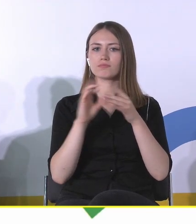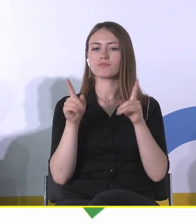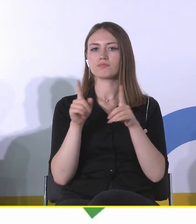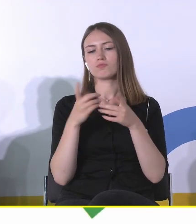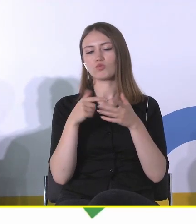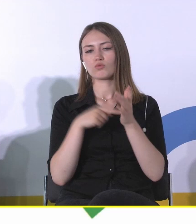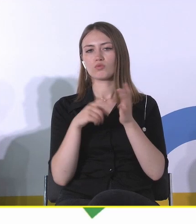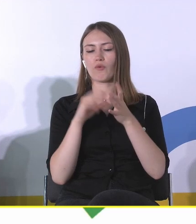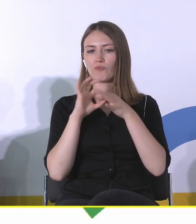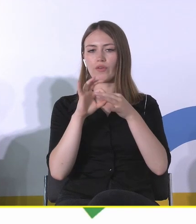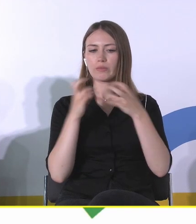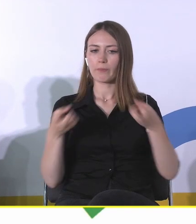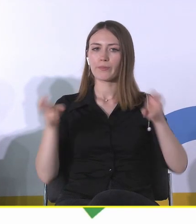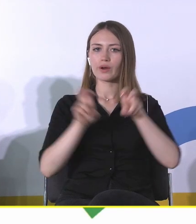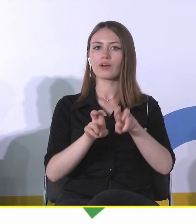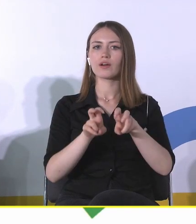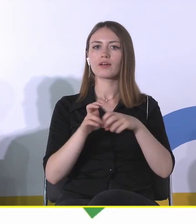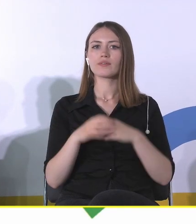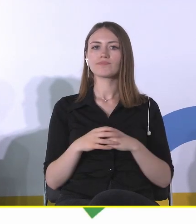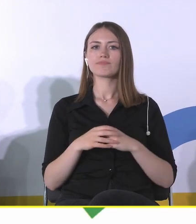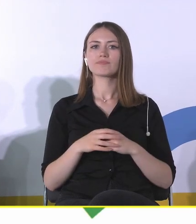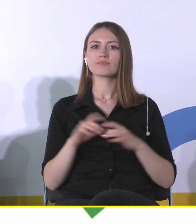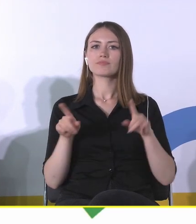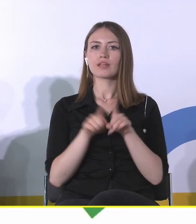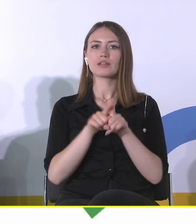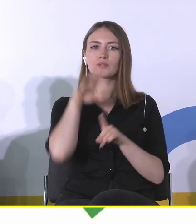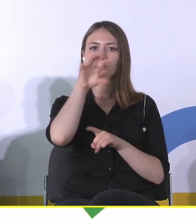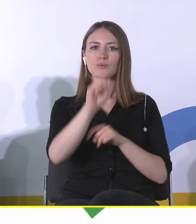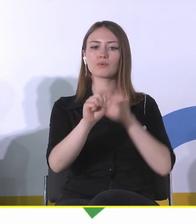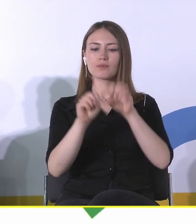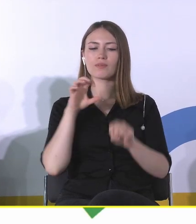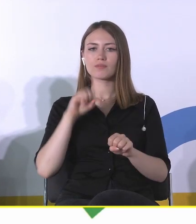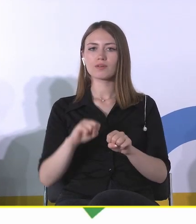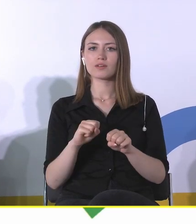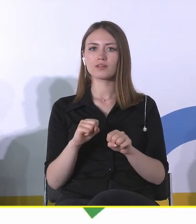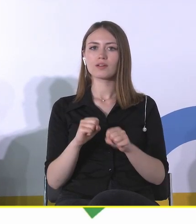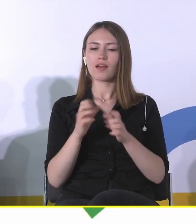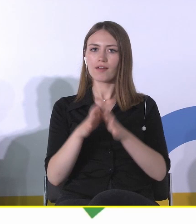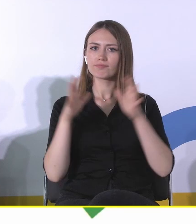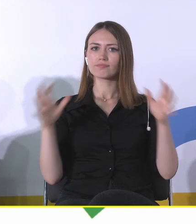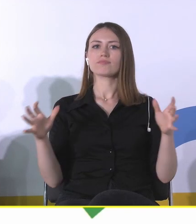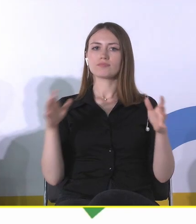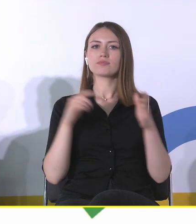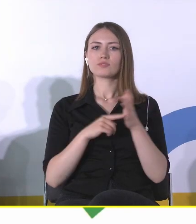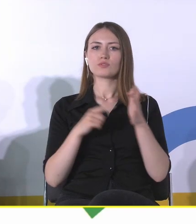więziotwórczej. No i dostrzegamy jakby zdecydowanie szerszy potencjał tych naszych